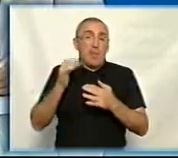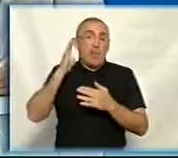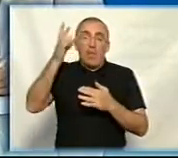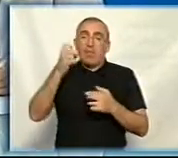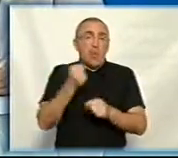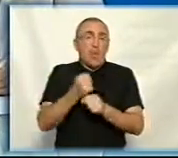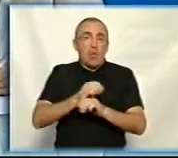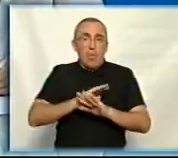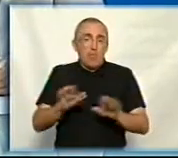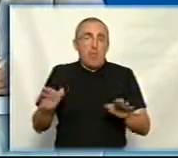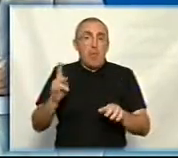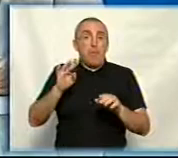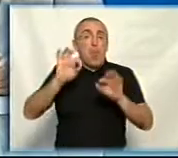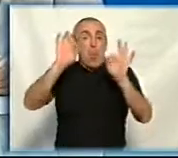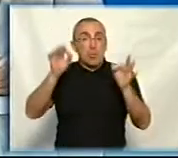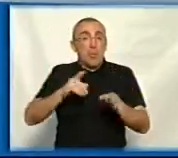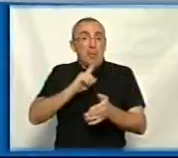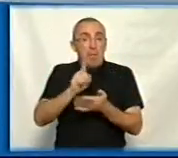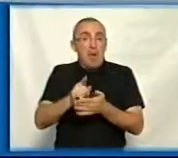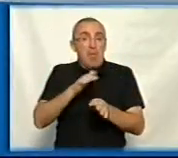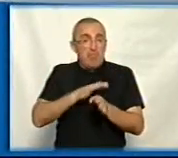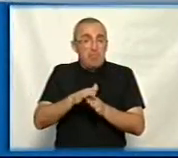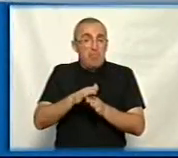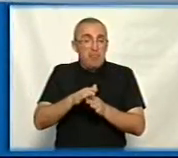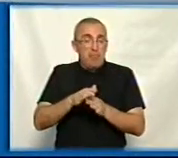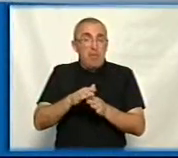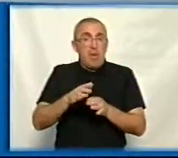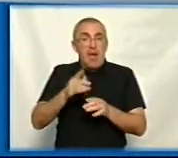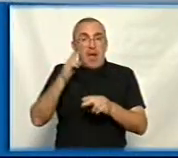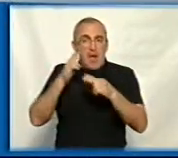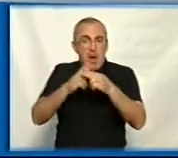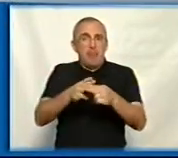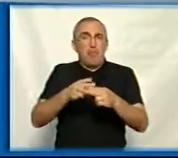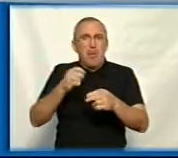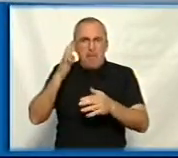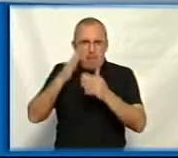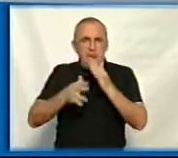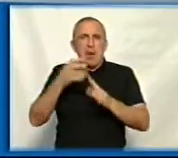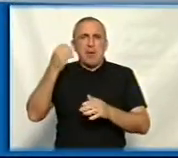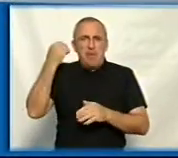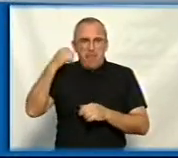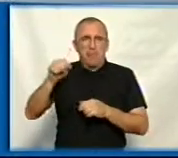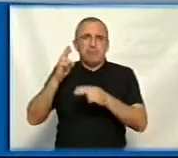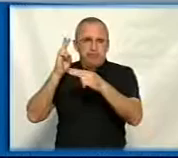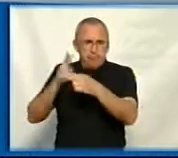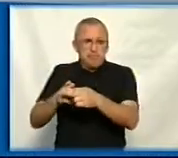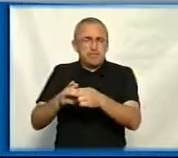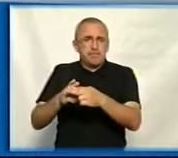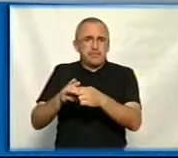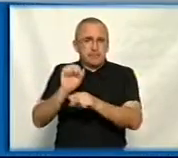робили там, ну, вони по осені мали продовжувати. Мораторій розповсюджується і на Парк Перемоги? Так, так. Попри те, що там є